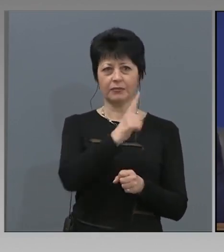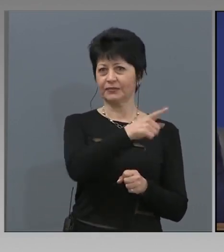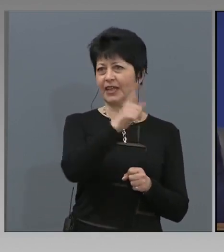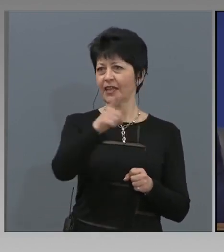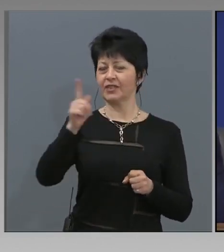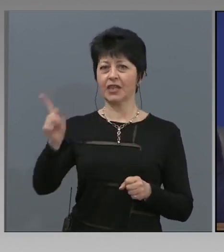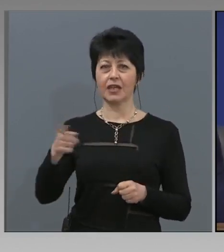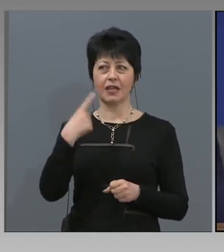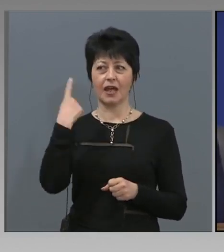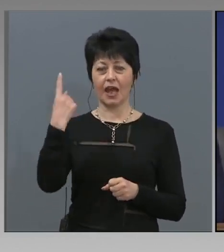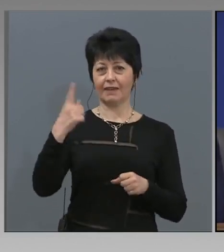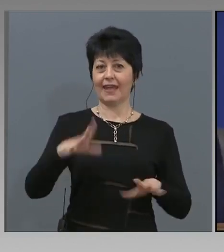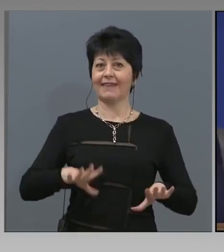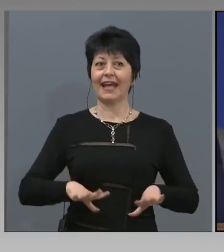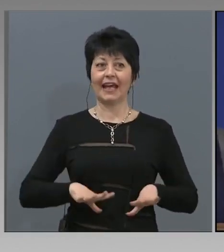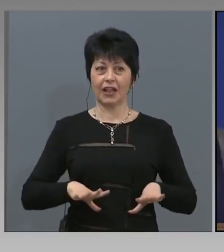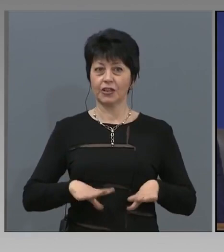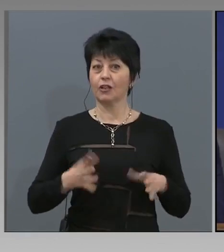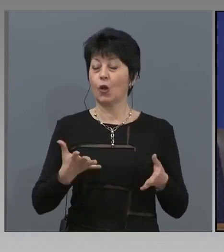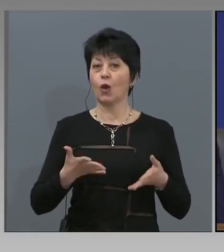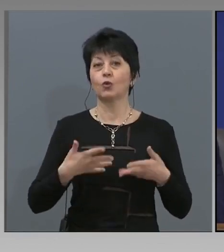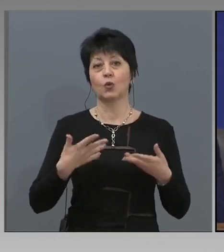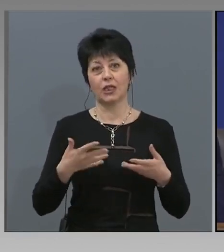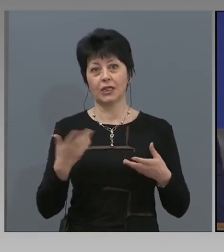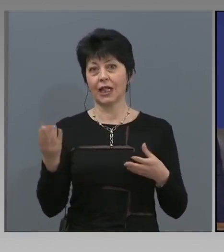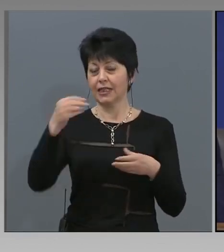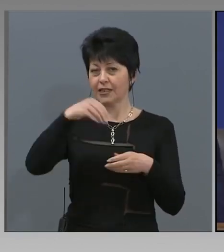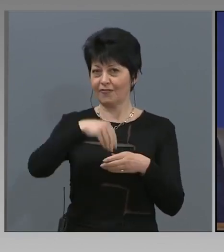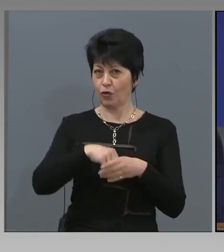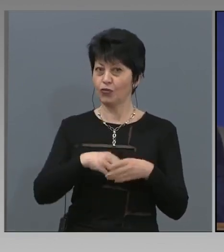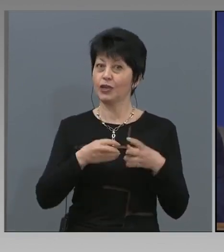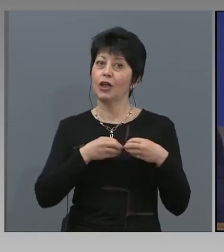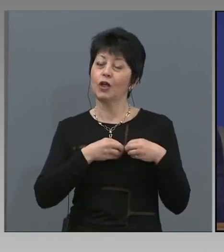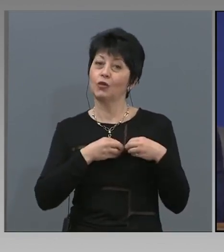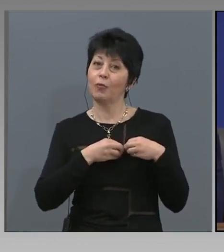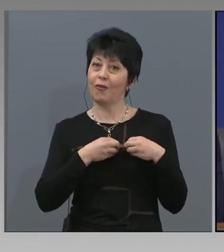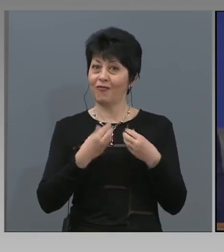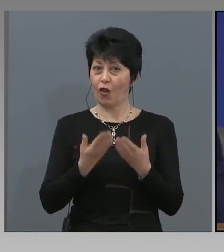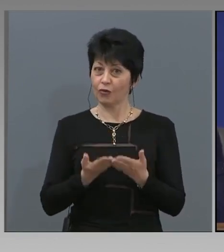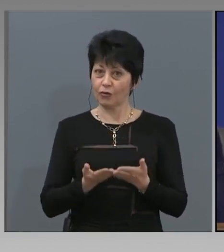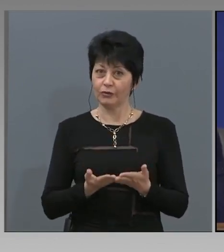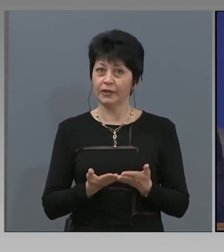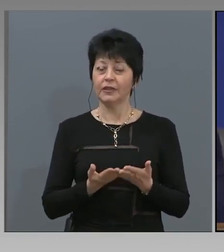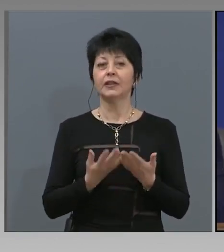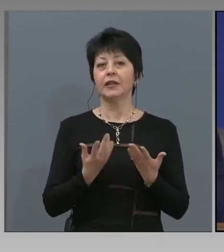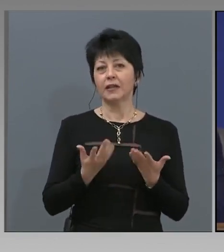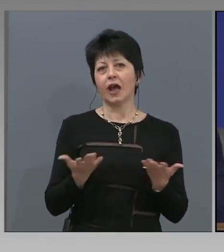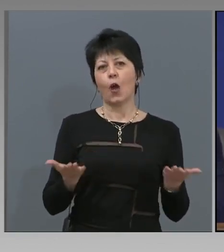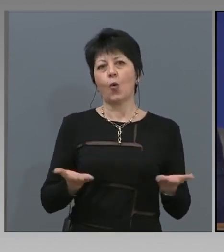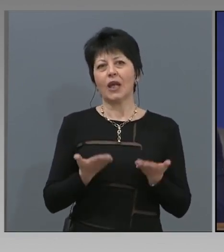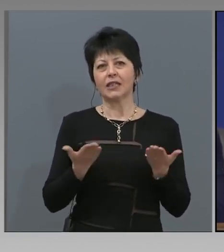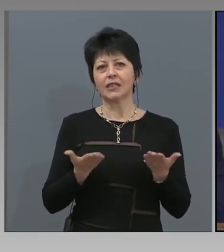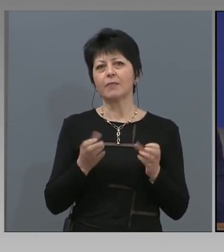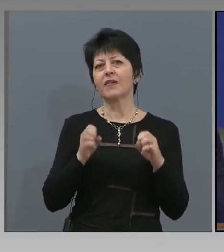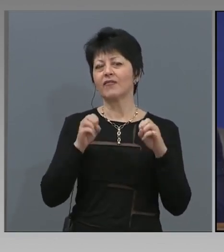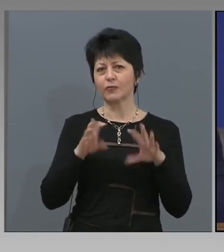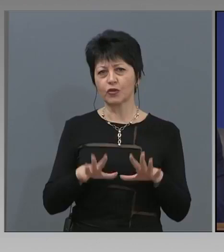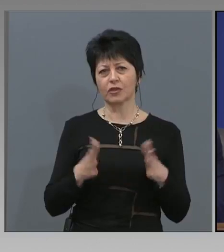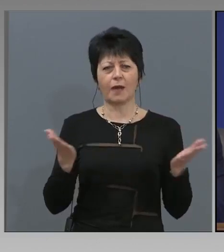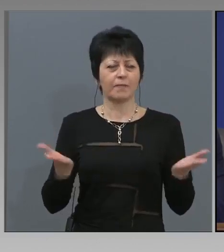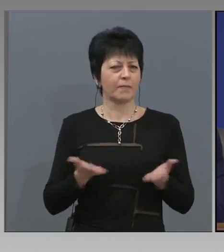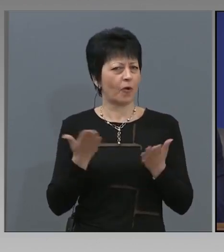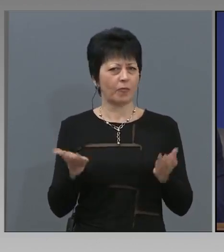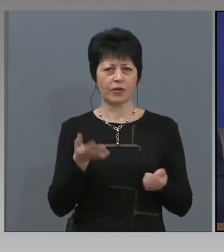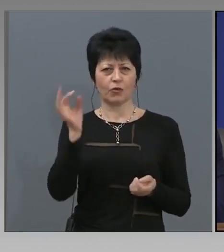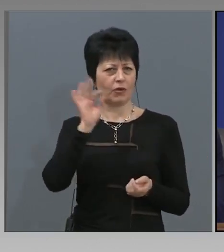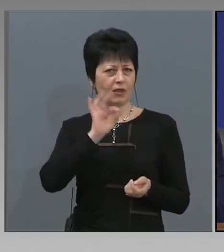който иска да се включи доброволно, да улесниме възможността и по-бързо да